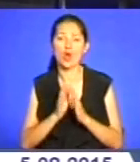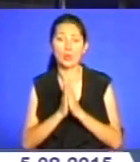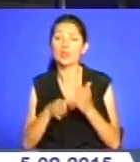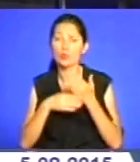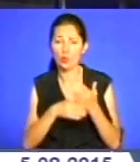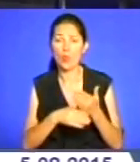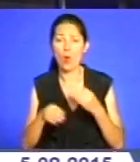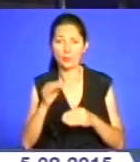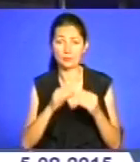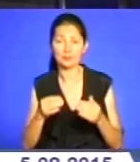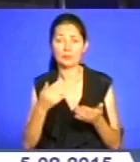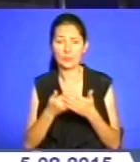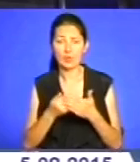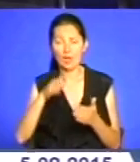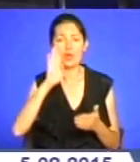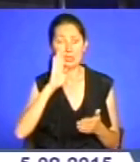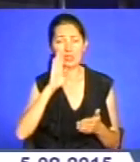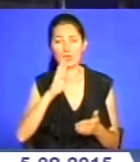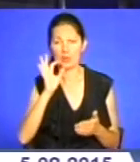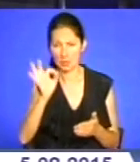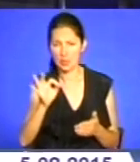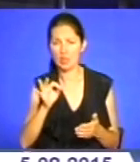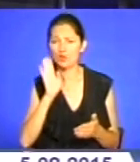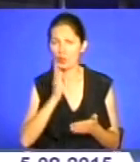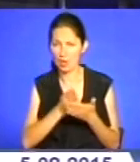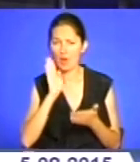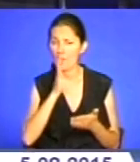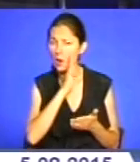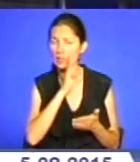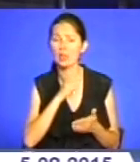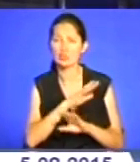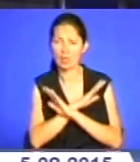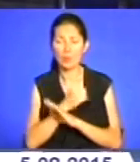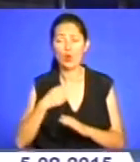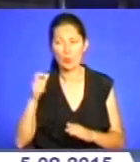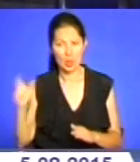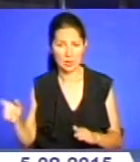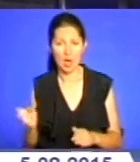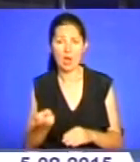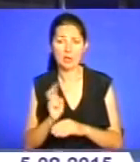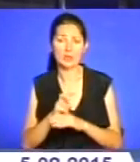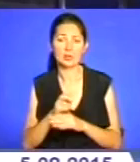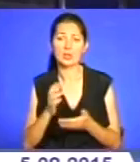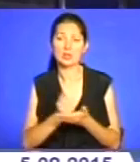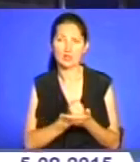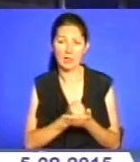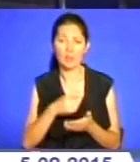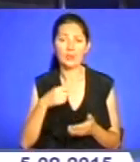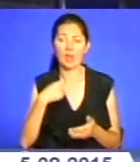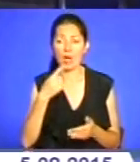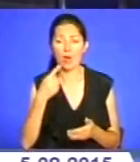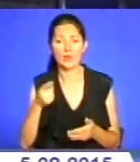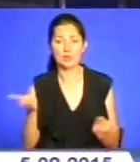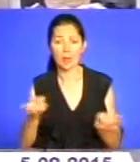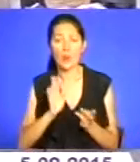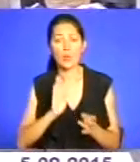навідалася на склади місцевих активістів. Волонтери просять тернополян бути уважними, надавати фінансову допомогу адресно військовим або членам їх